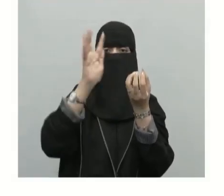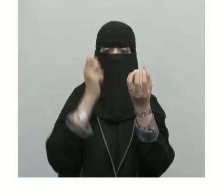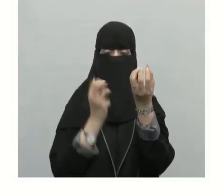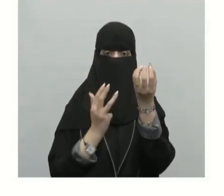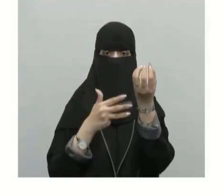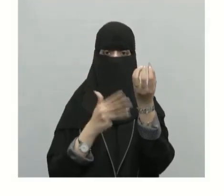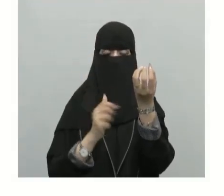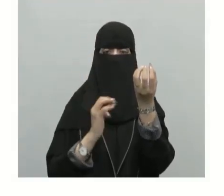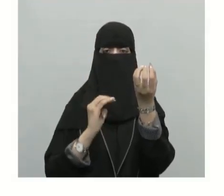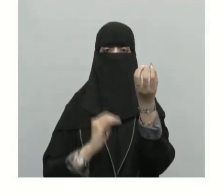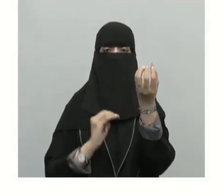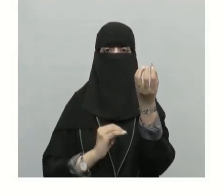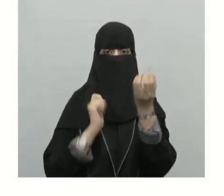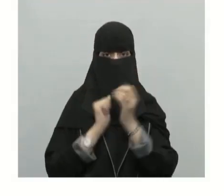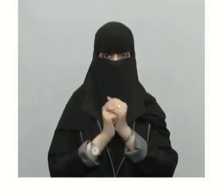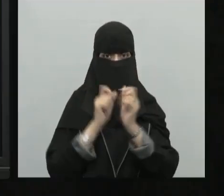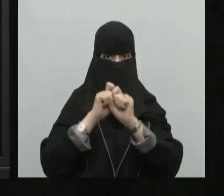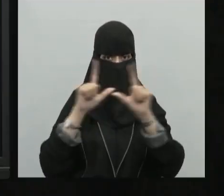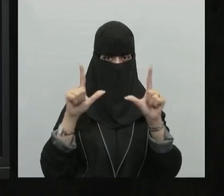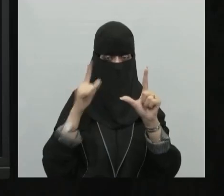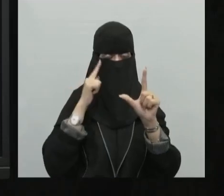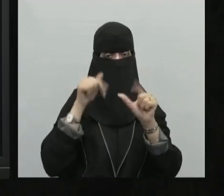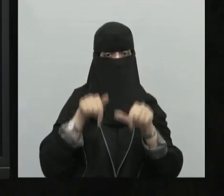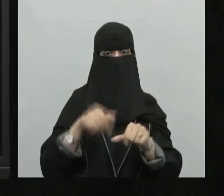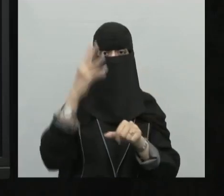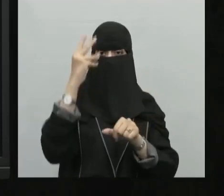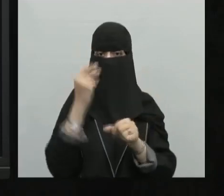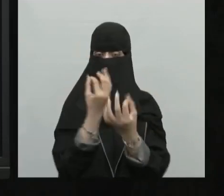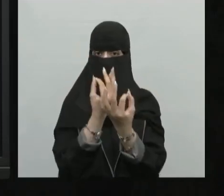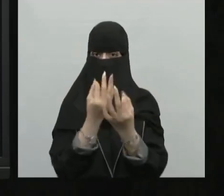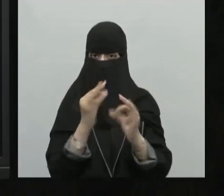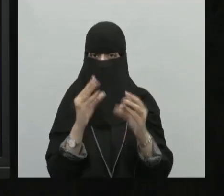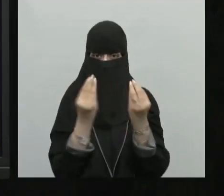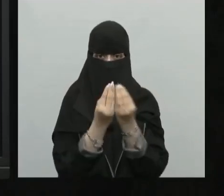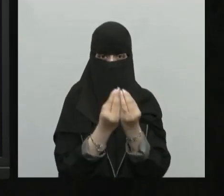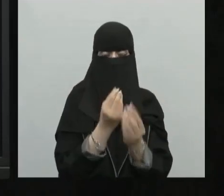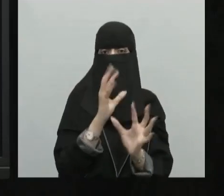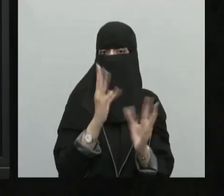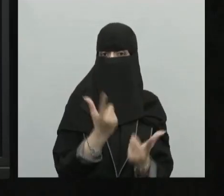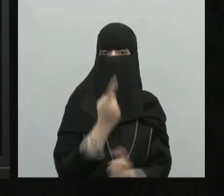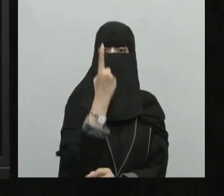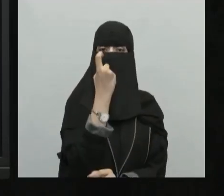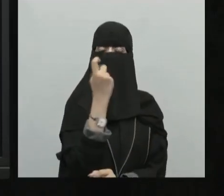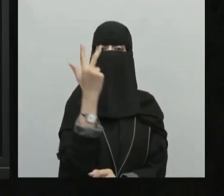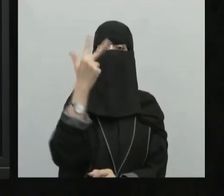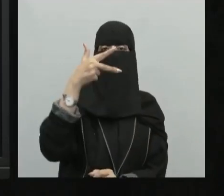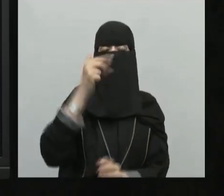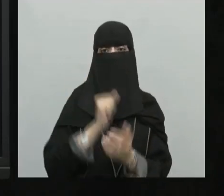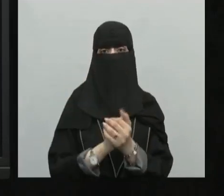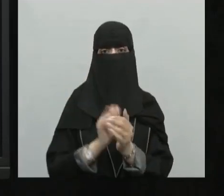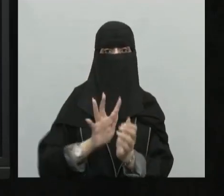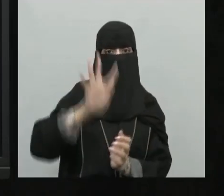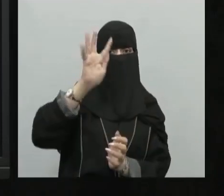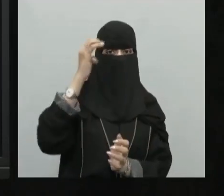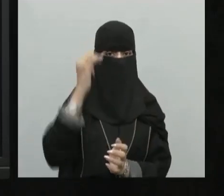دوائر كاملة عددها أو مجموعها مئة وثمانين دائرة تسعين في